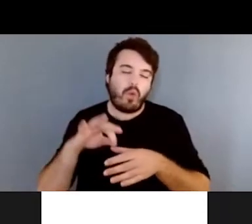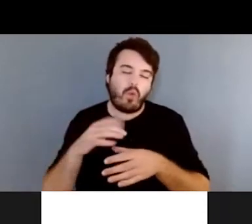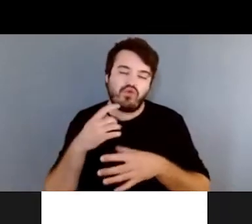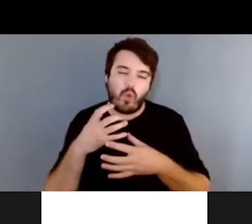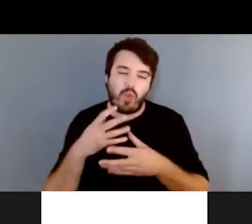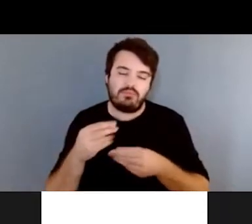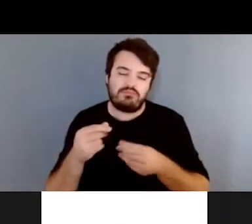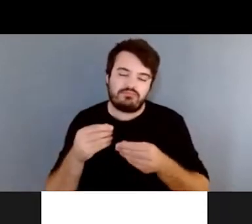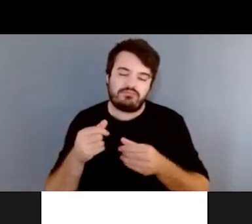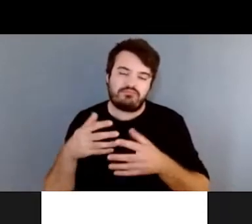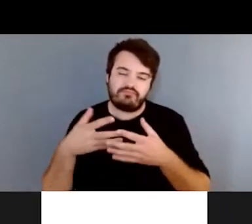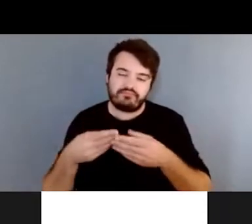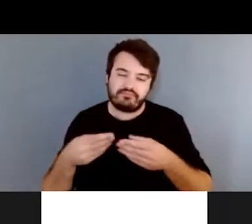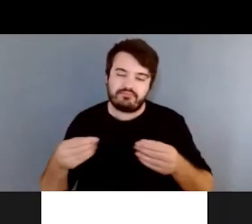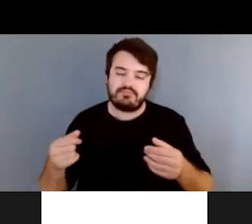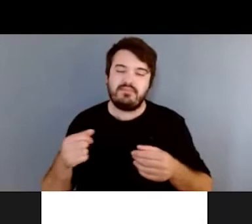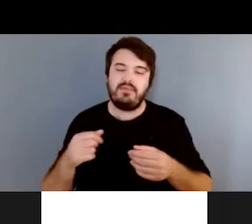environ